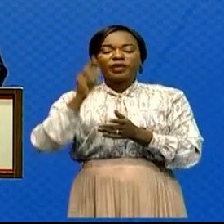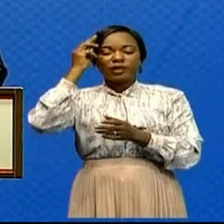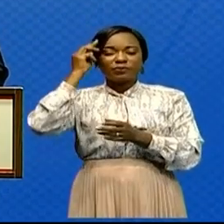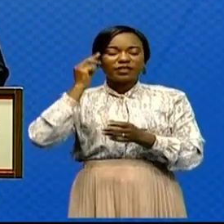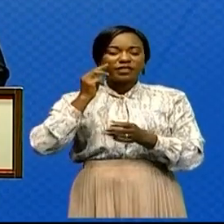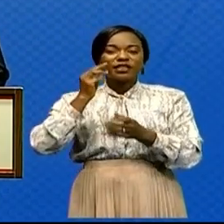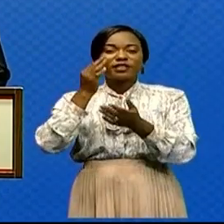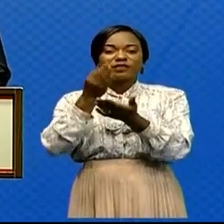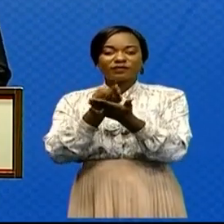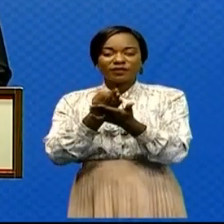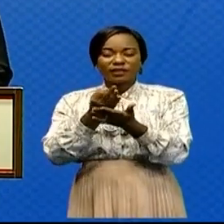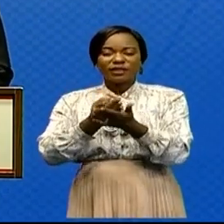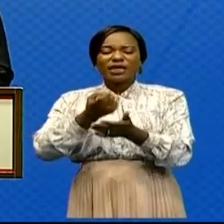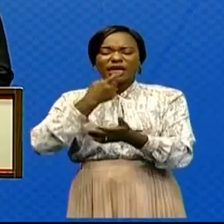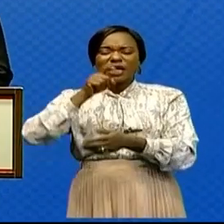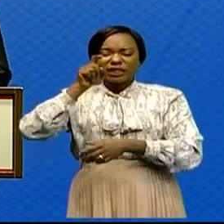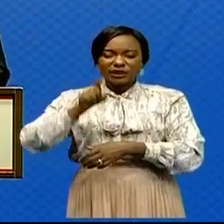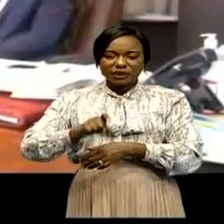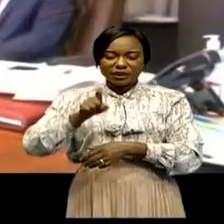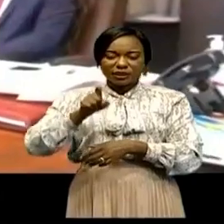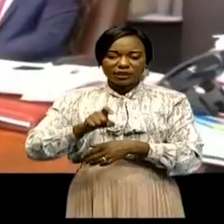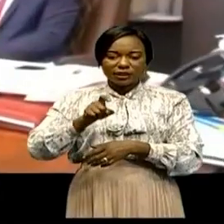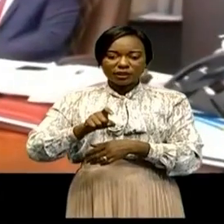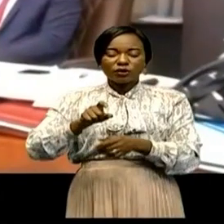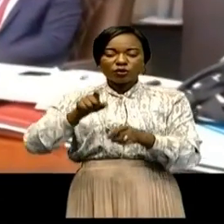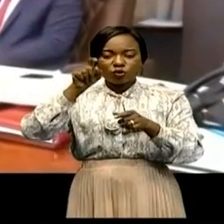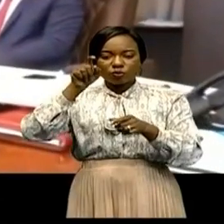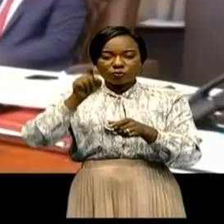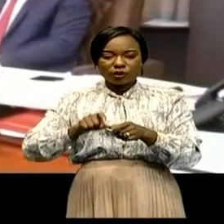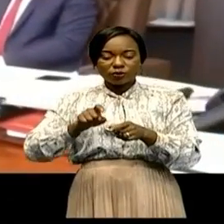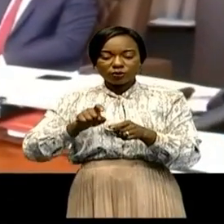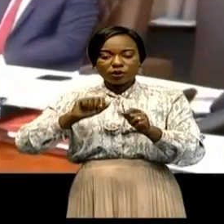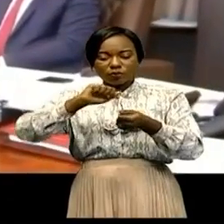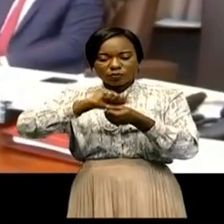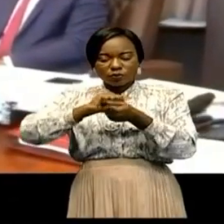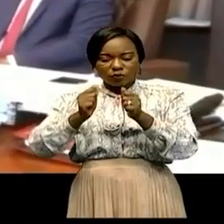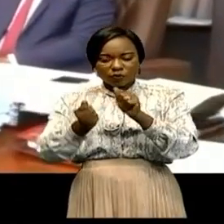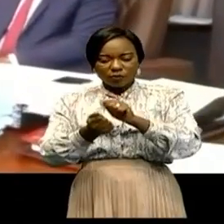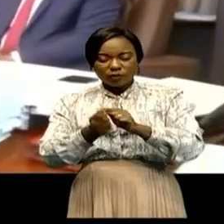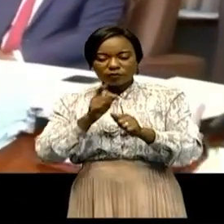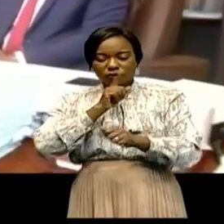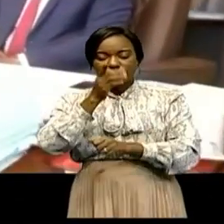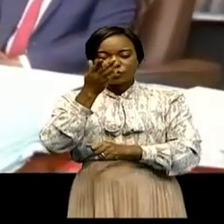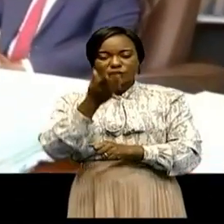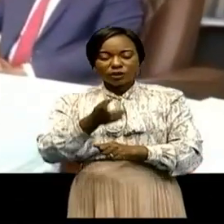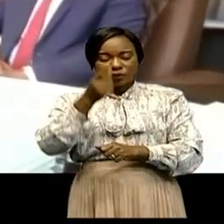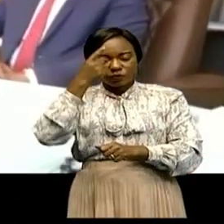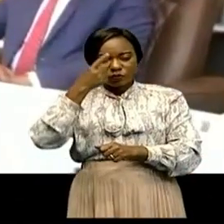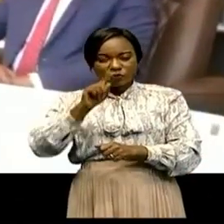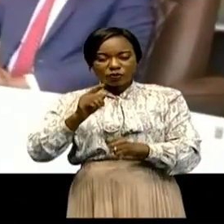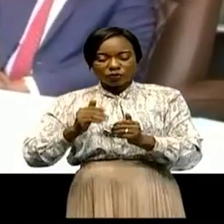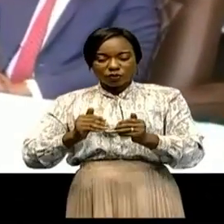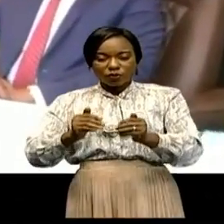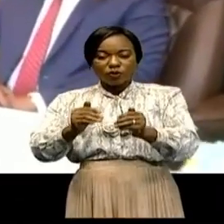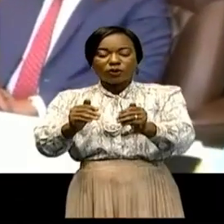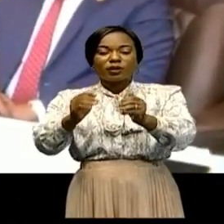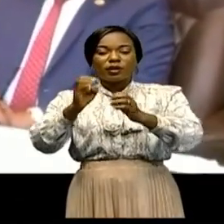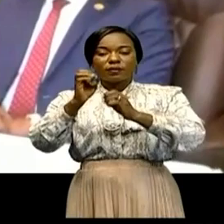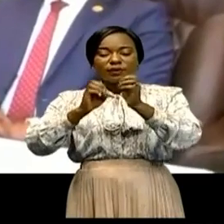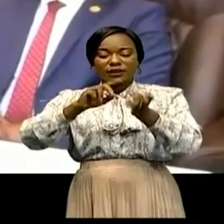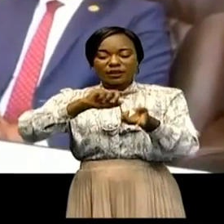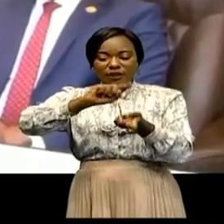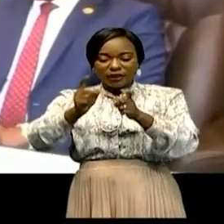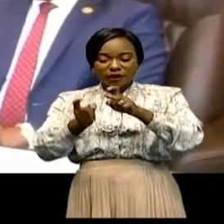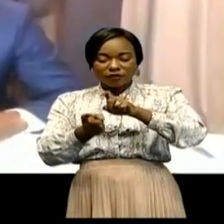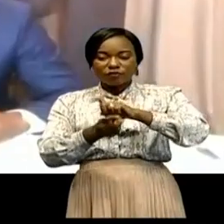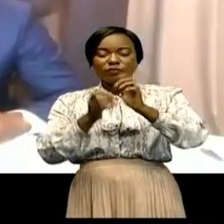a insisté sur le fait que les principaux défis consistent à accélérer la réalisation des mesures des réformes en